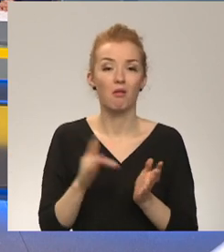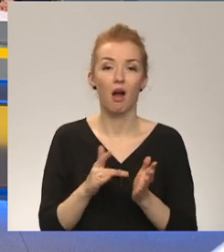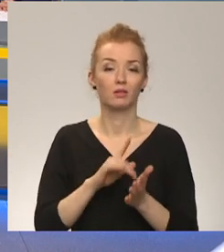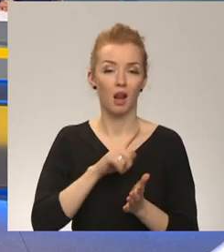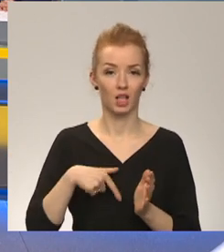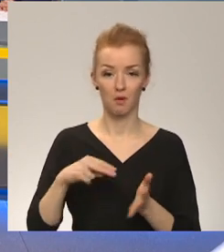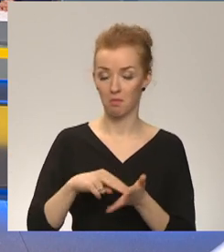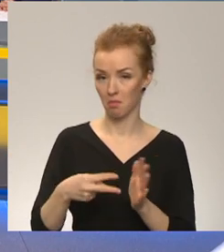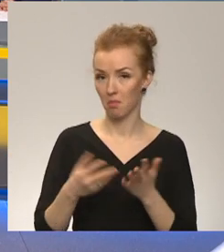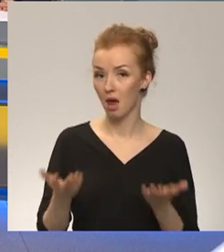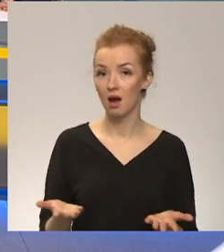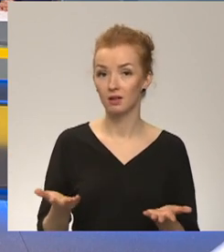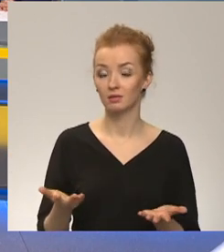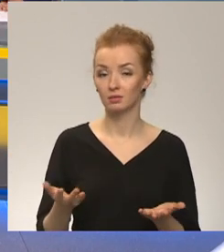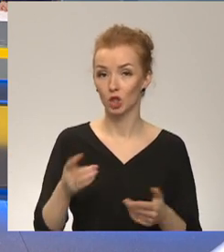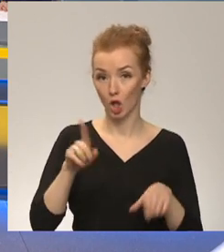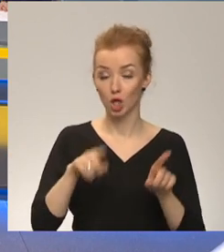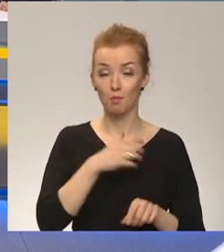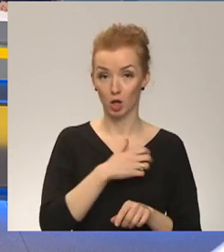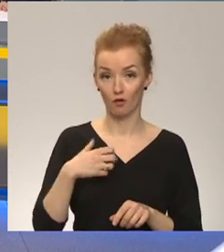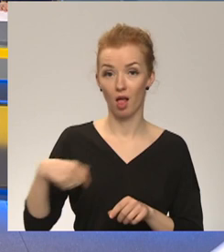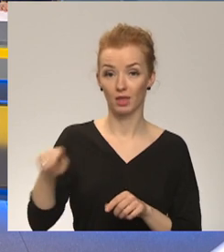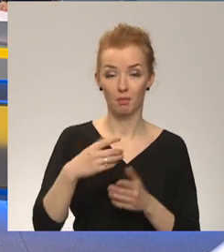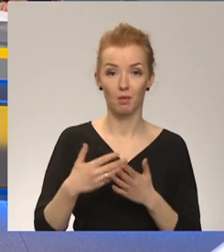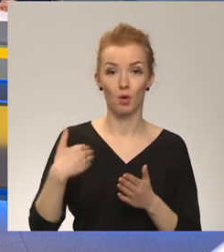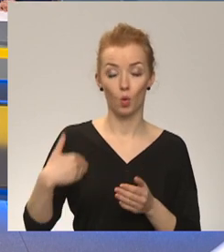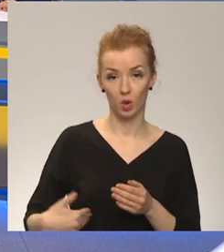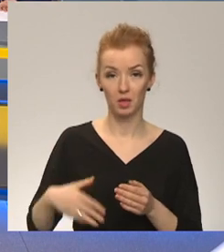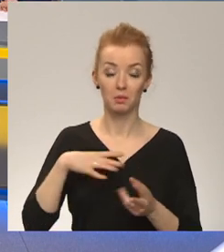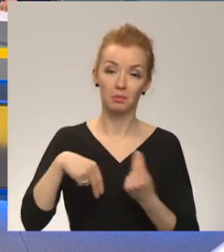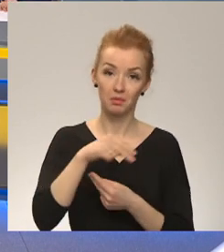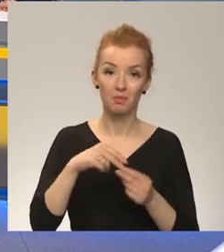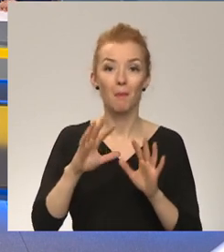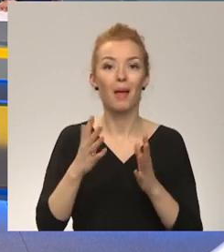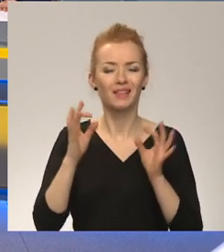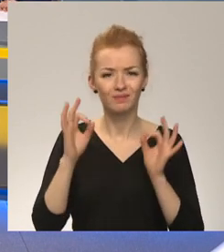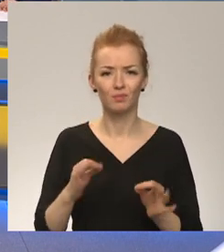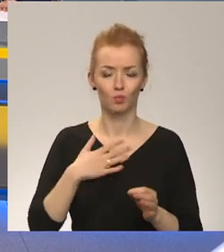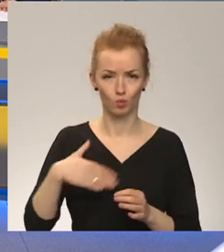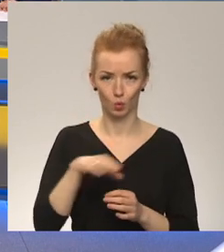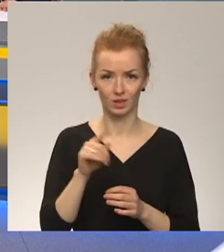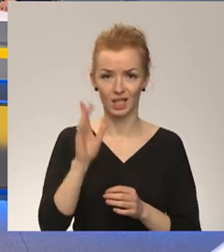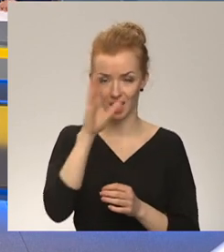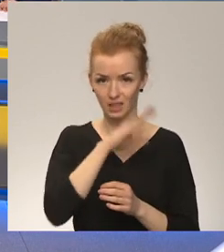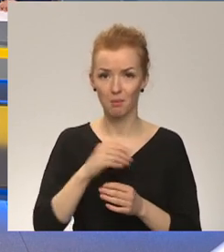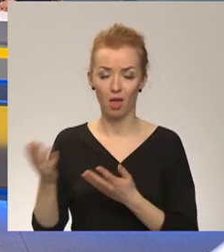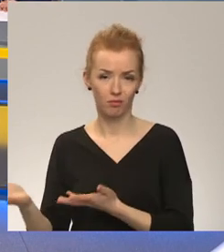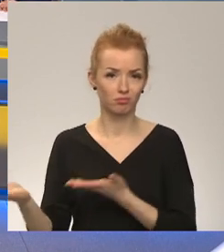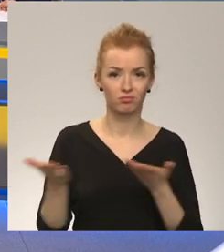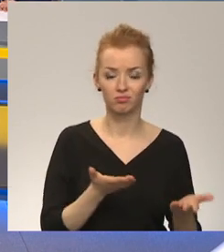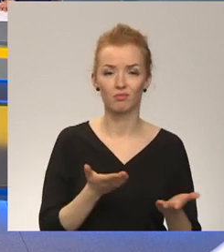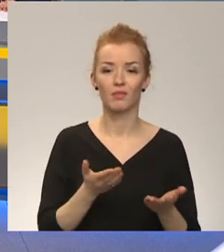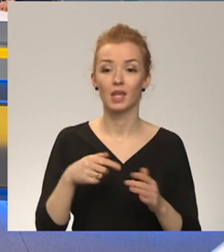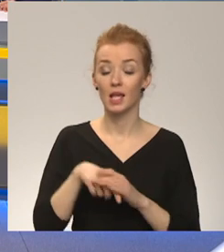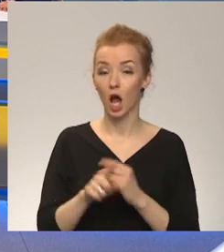no dežām pašvaldībām izskana atsevišķi paziņojumi, teiksim, kuldīgi par to ir spriedusi, bet kopumā vai mums ir šis resursu mobilizācijas plāns šādu veidu palīdzīgi? Iekšlietu